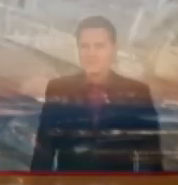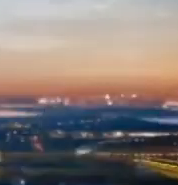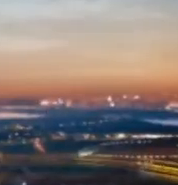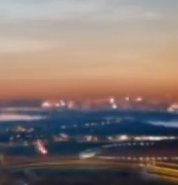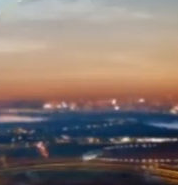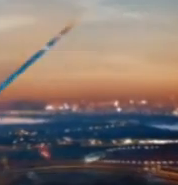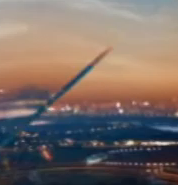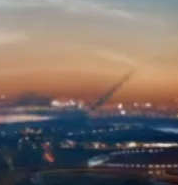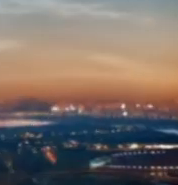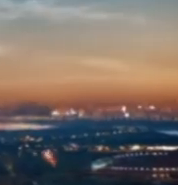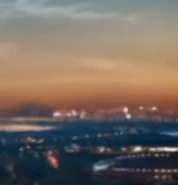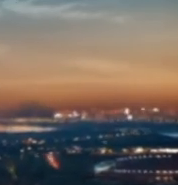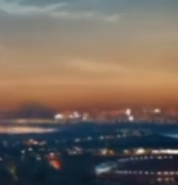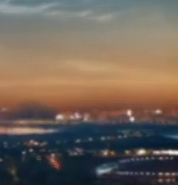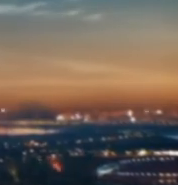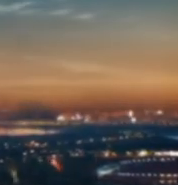СТБ». Дмитро Волошко.